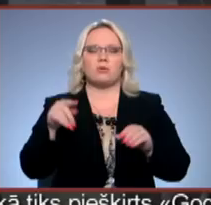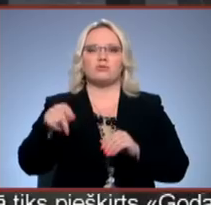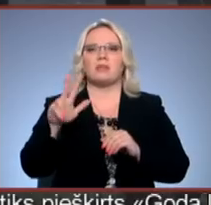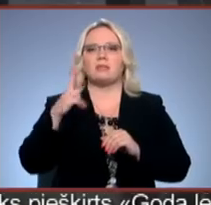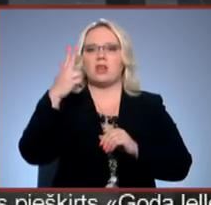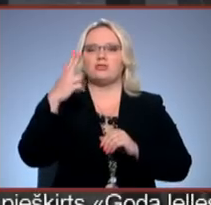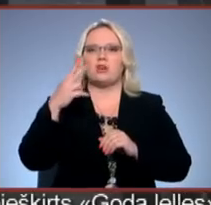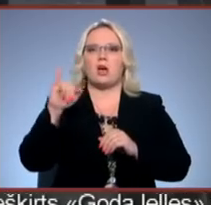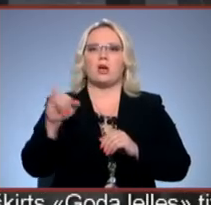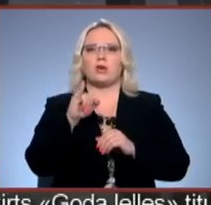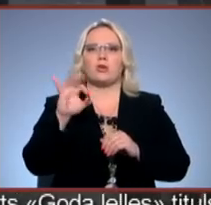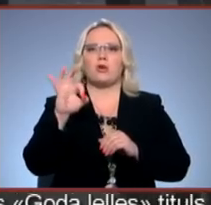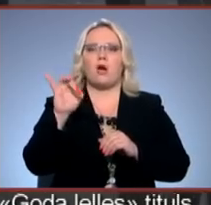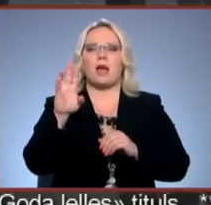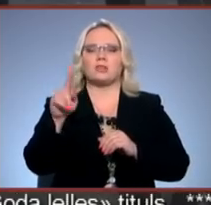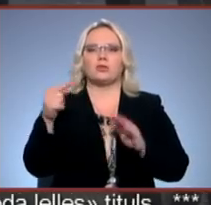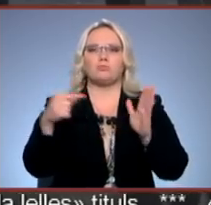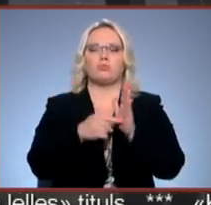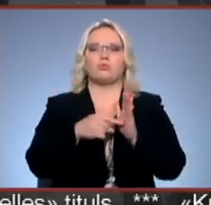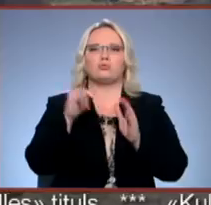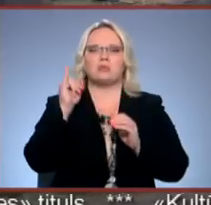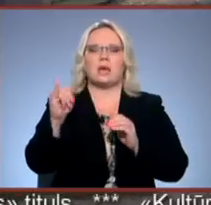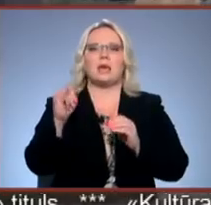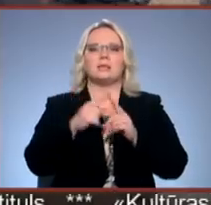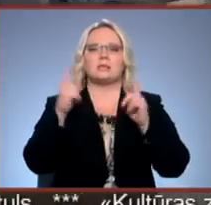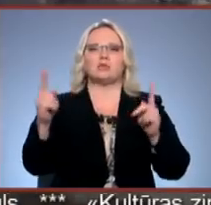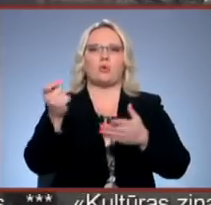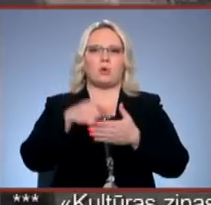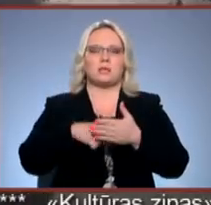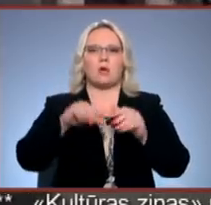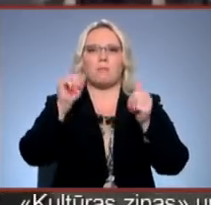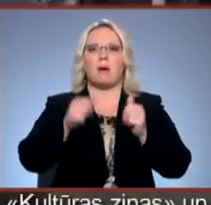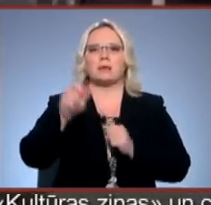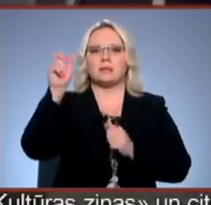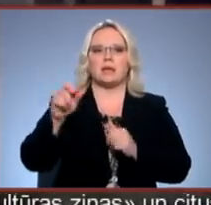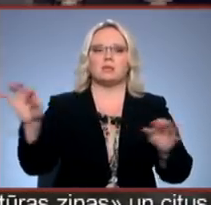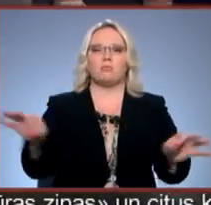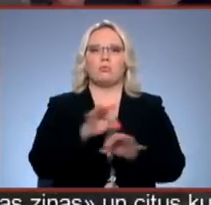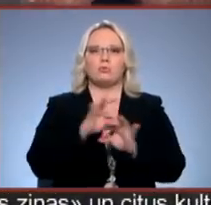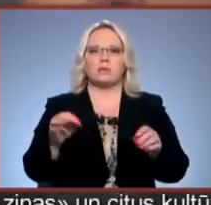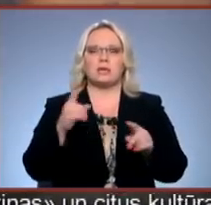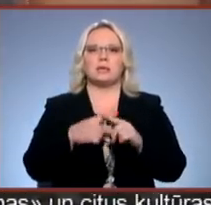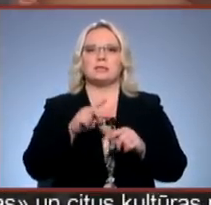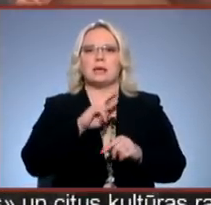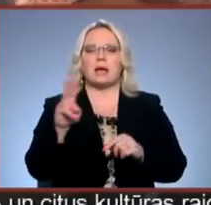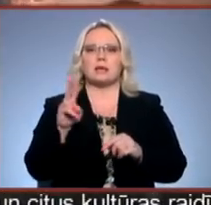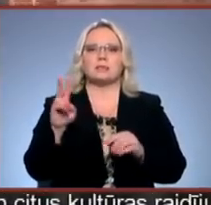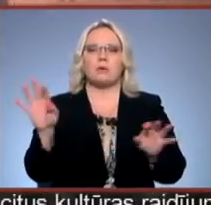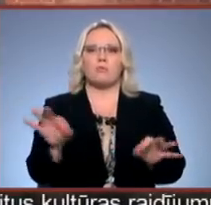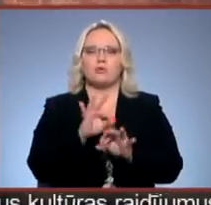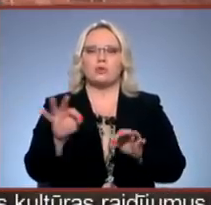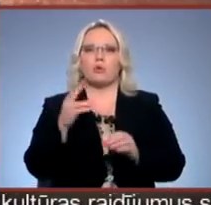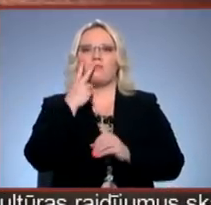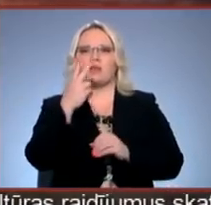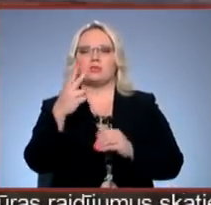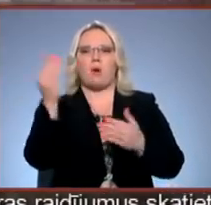ir trešā Valdemars Jokansons tāds kā punkts uz zī sezonas noslēgumu. Mākslinieks ir mūziķis, kurš ir savienojis mūziku un vizuālo